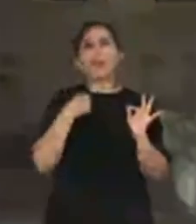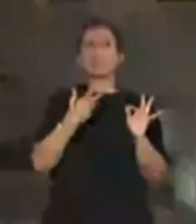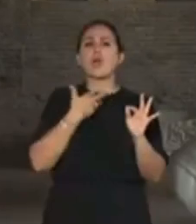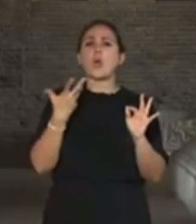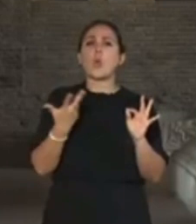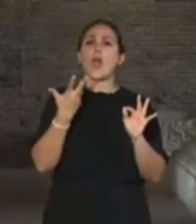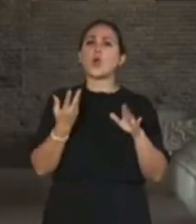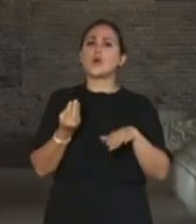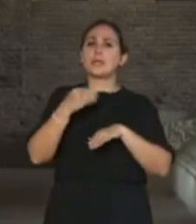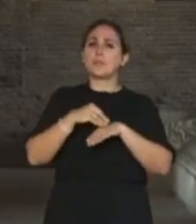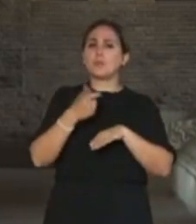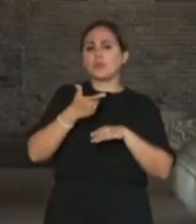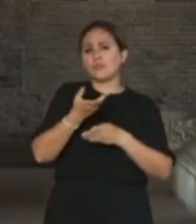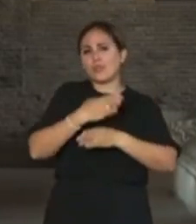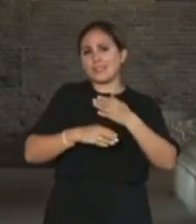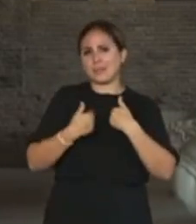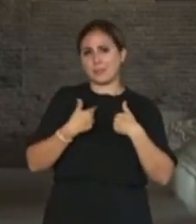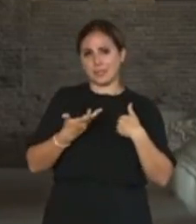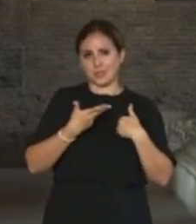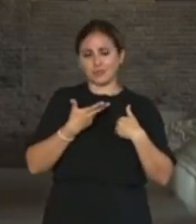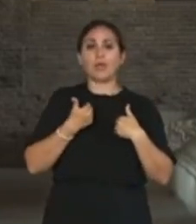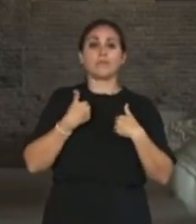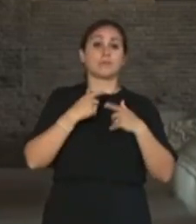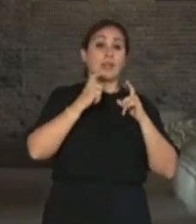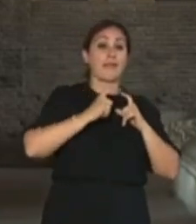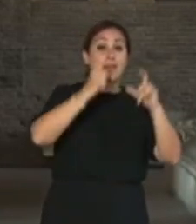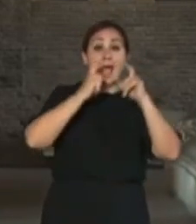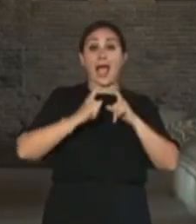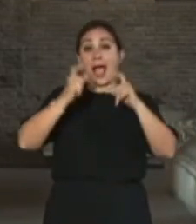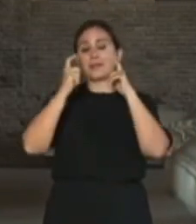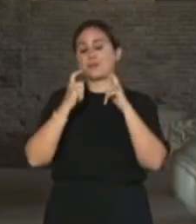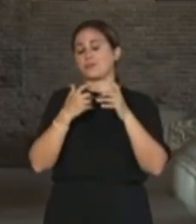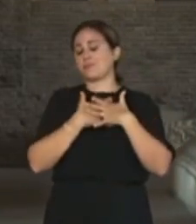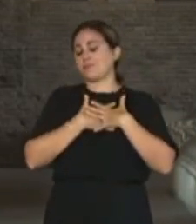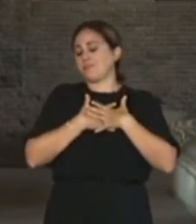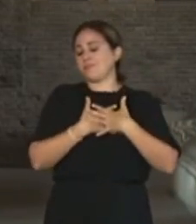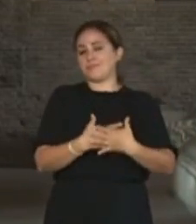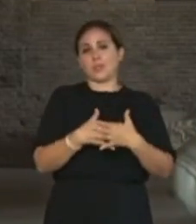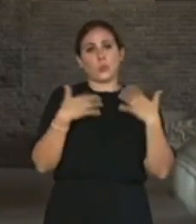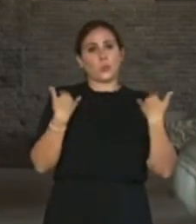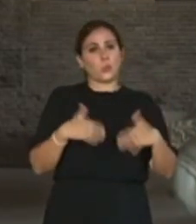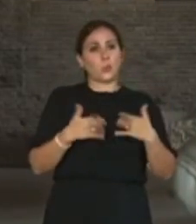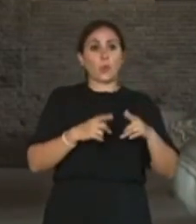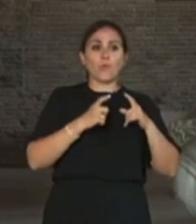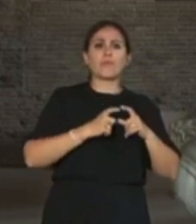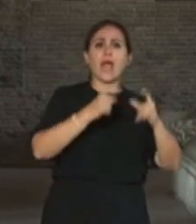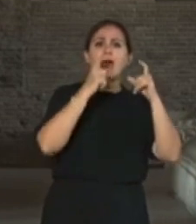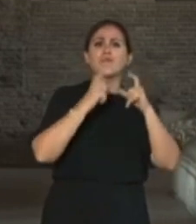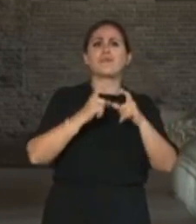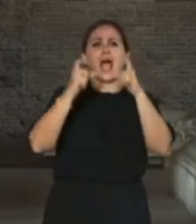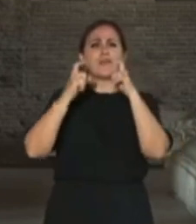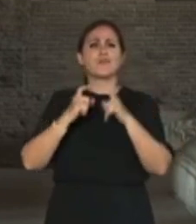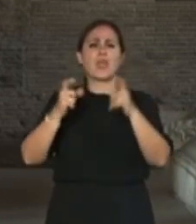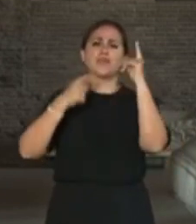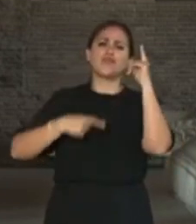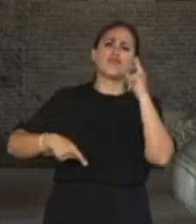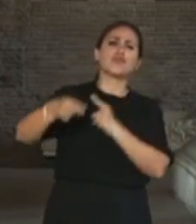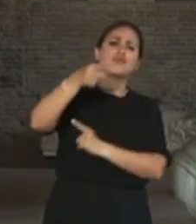Amo viaggiare, e proprio perché viaggio molto mi scontro con le barriere